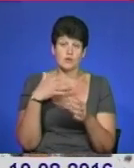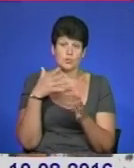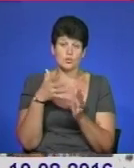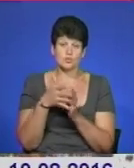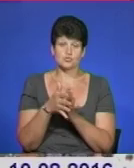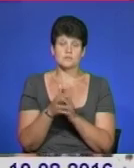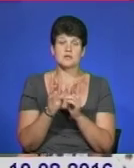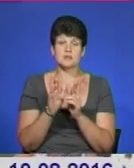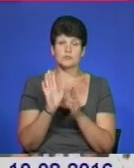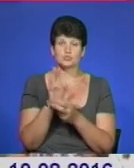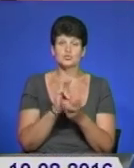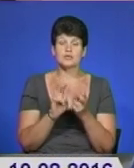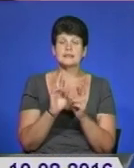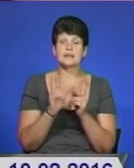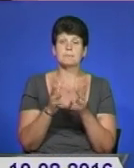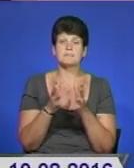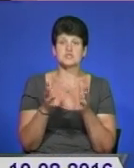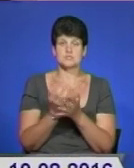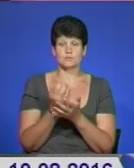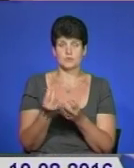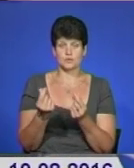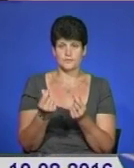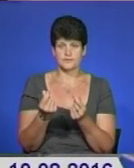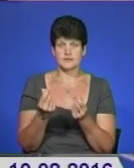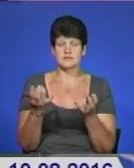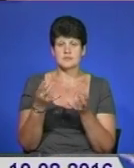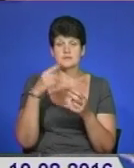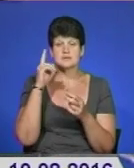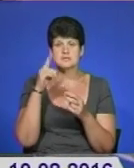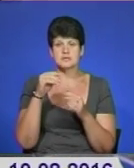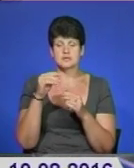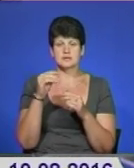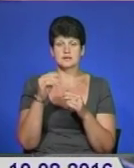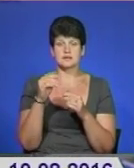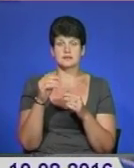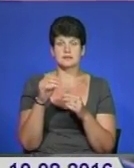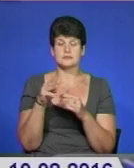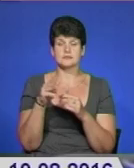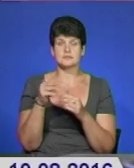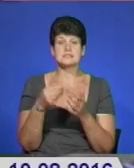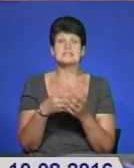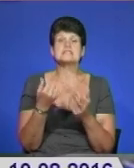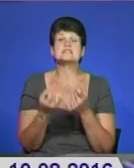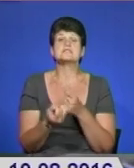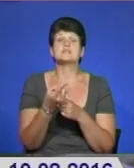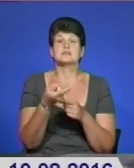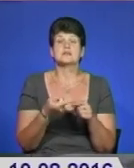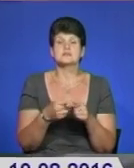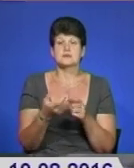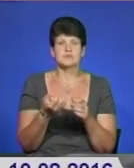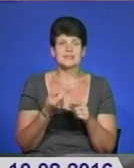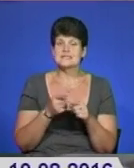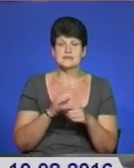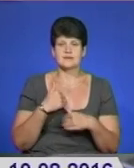як більше собі заробити. Хотіла бся знати розцінки, з яких це все виходить. В принципі, це не дуже нас